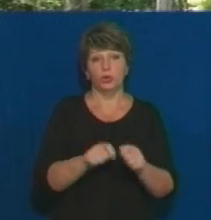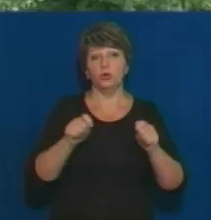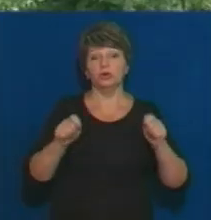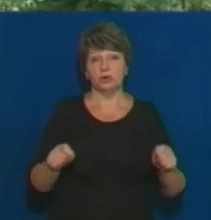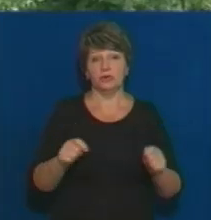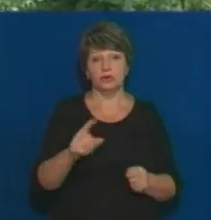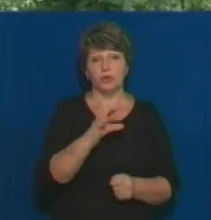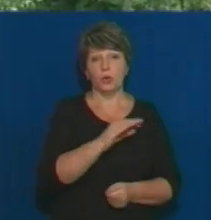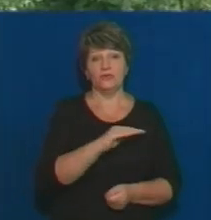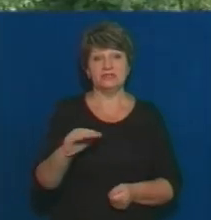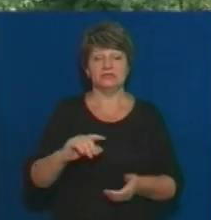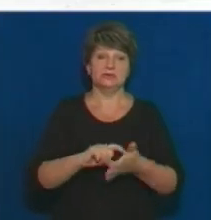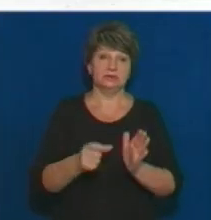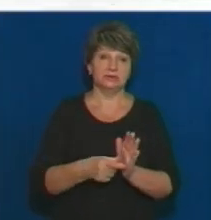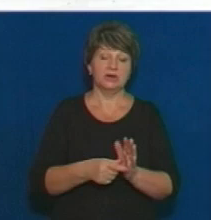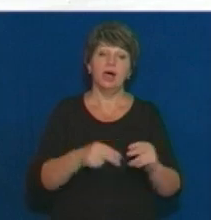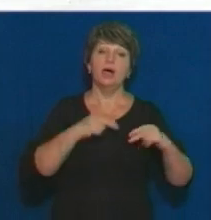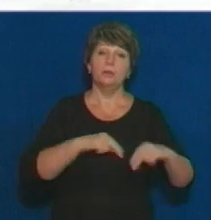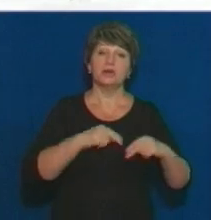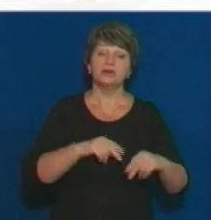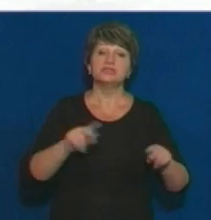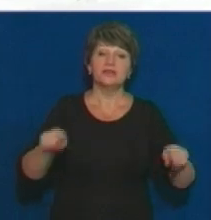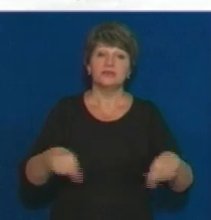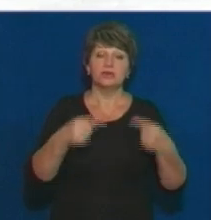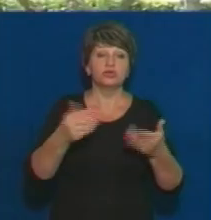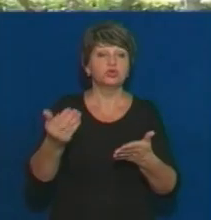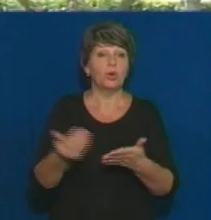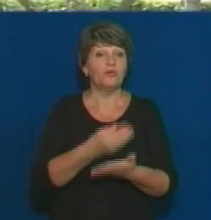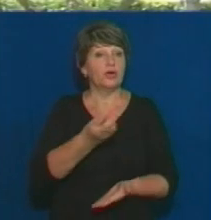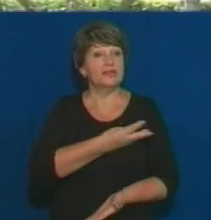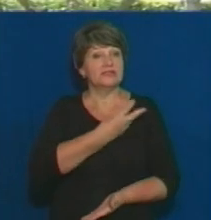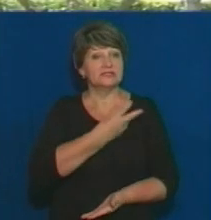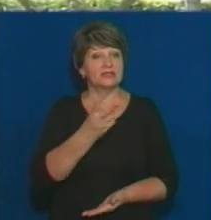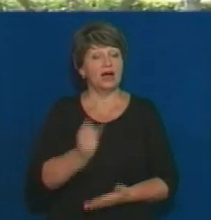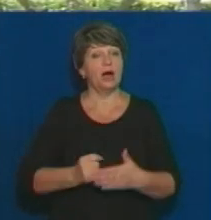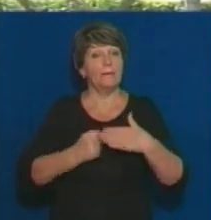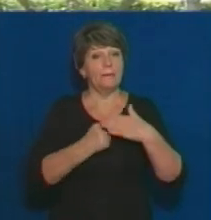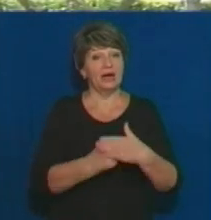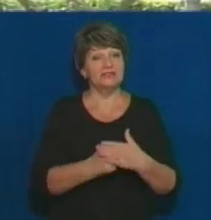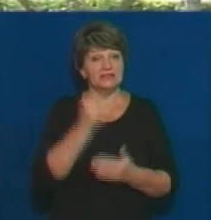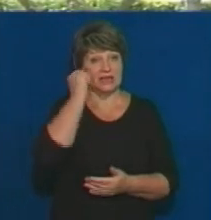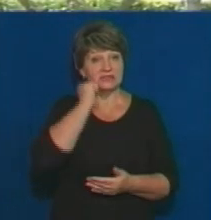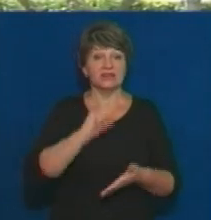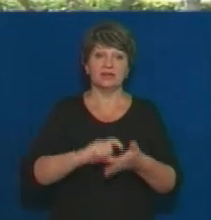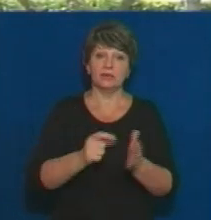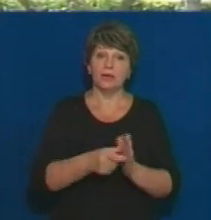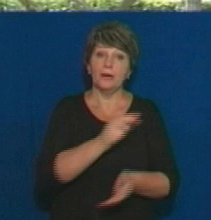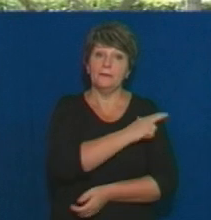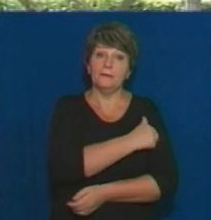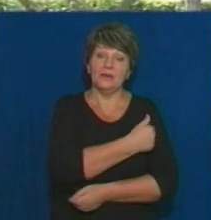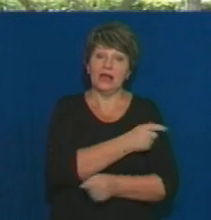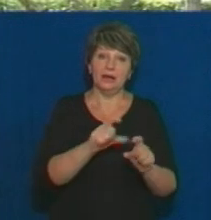пожежну охорону. Працюють у селі і над реалізацією нової ініціативи. На базі старого приміщення лікарні